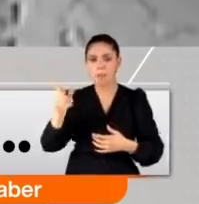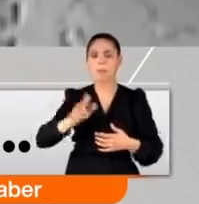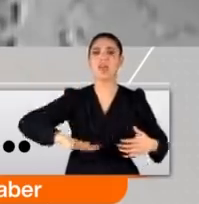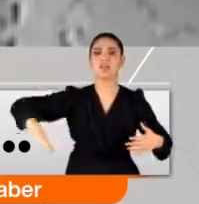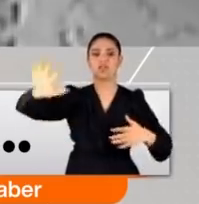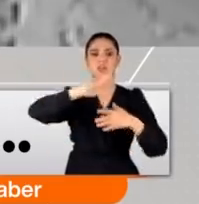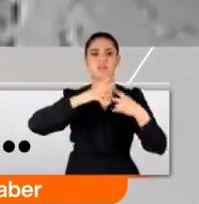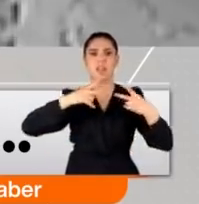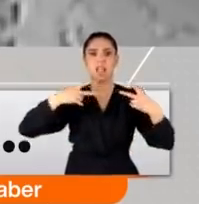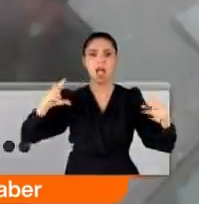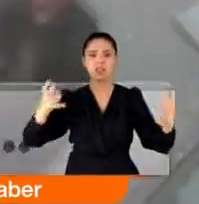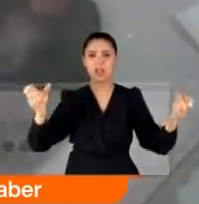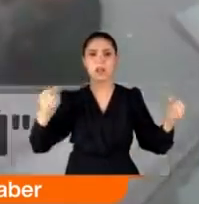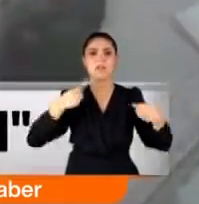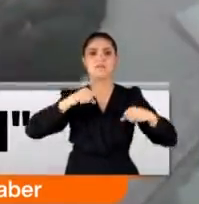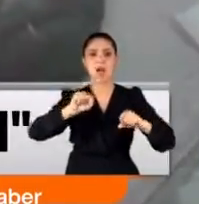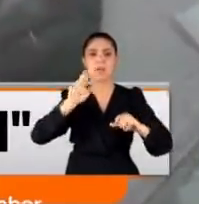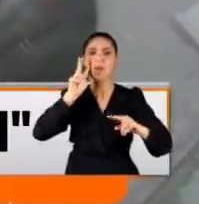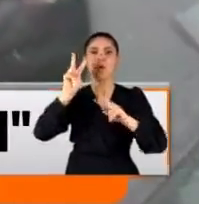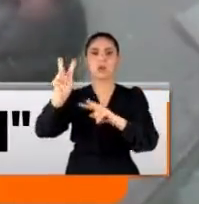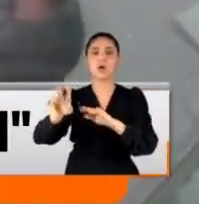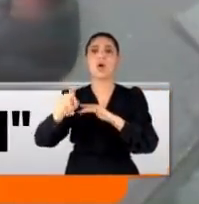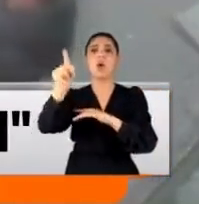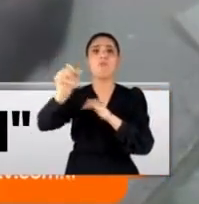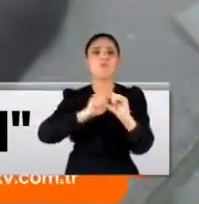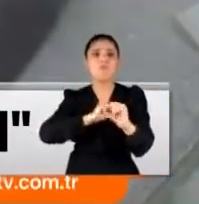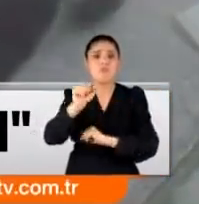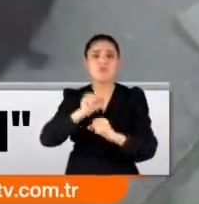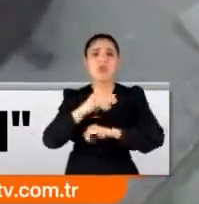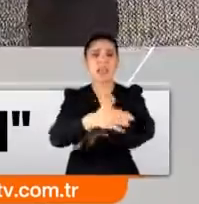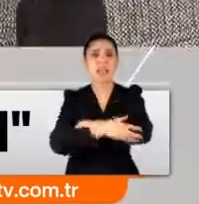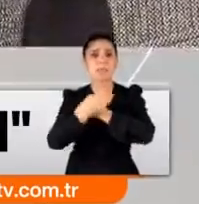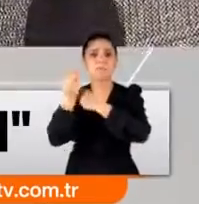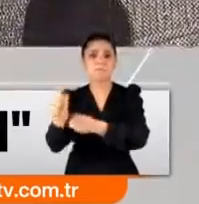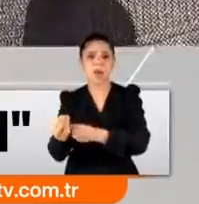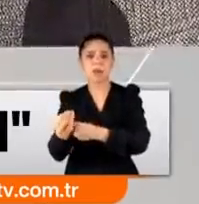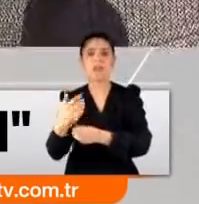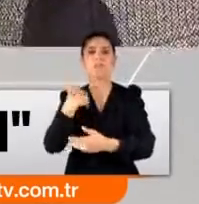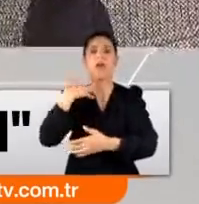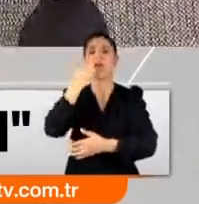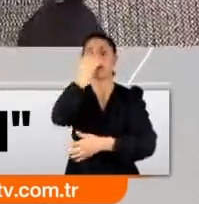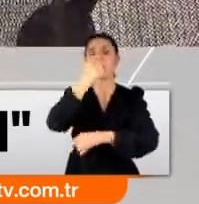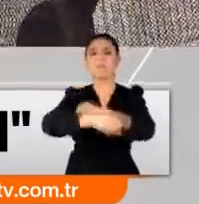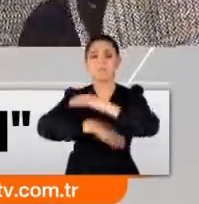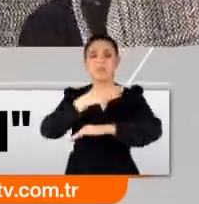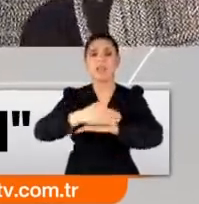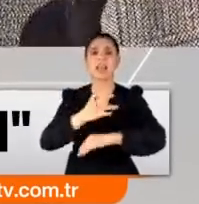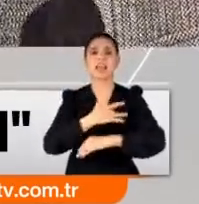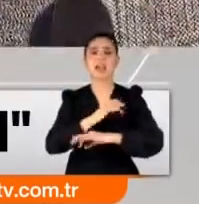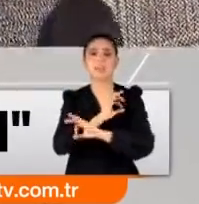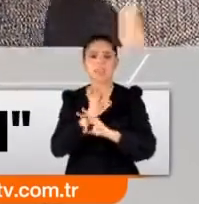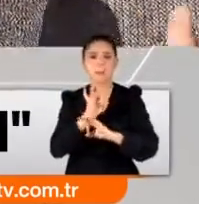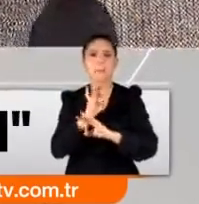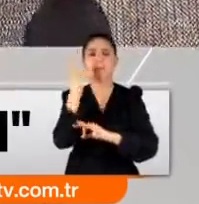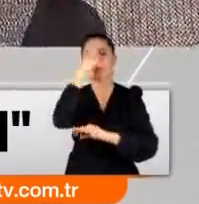Etrafını açtık. Biraz kalabalıktı. Görenler onu hayatta tutmak için hemen yardıma geldi. Tampon yapmışlar arkadaşlar ama kalbinde dek